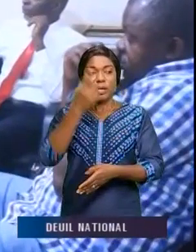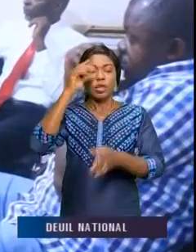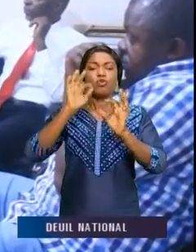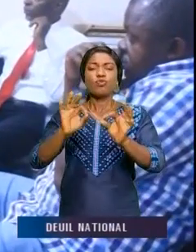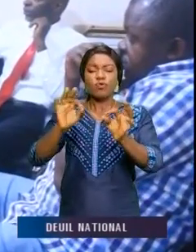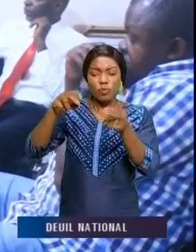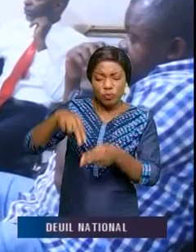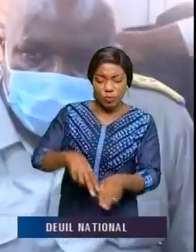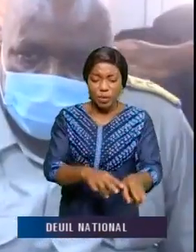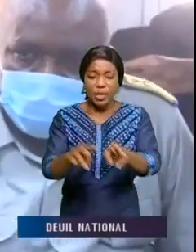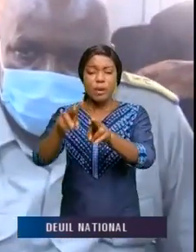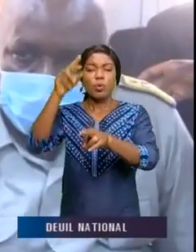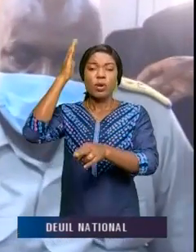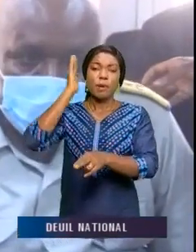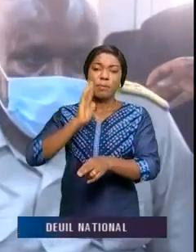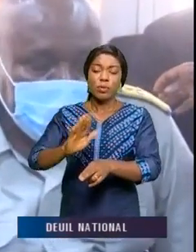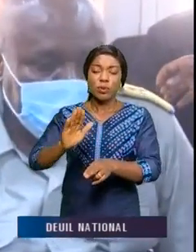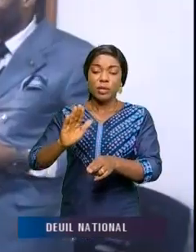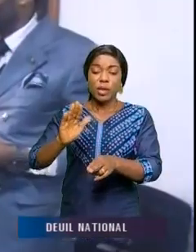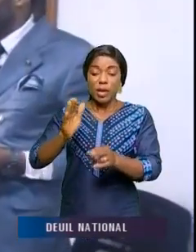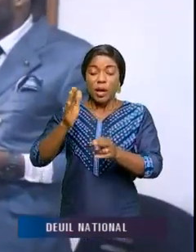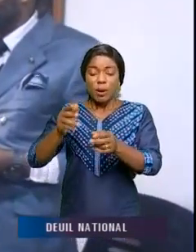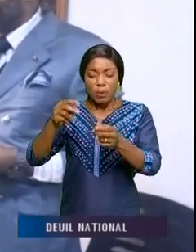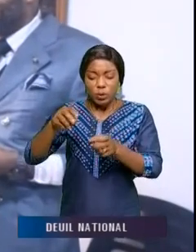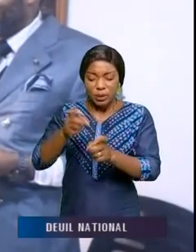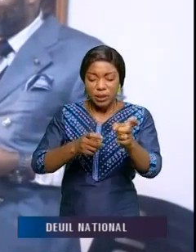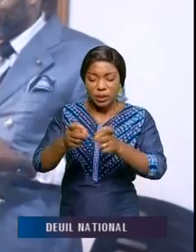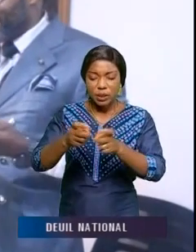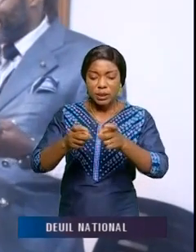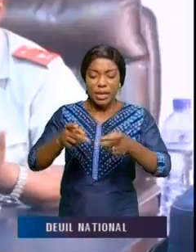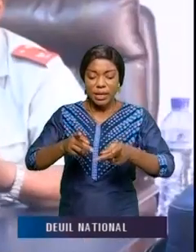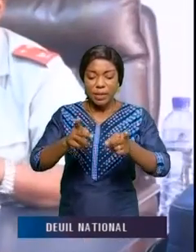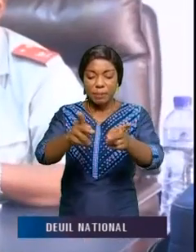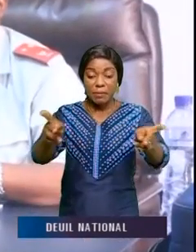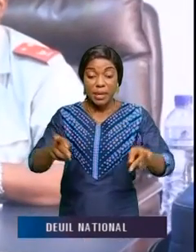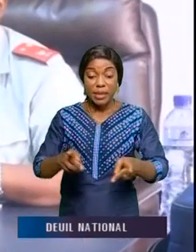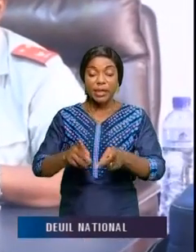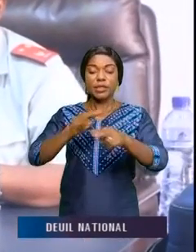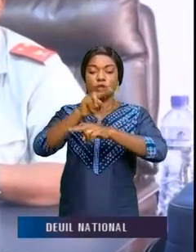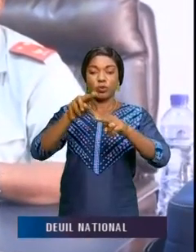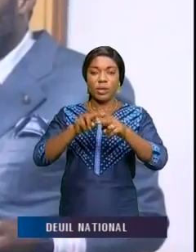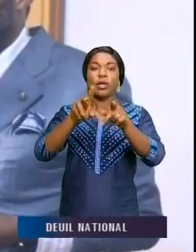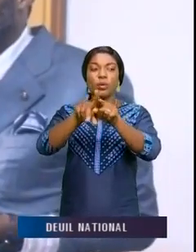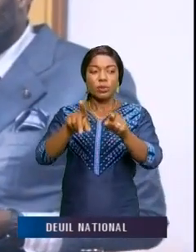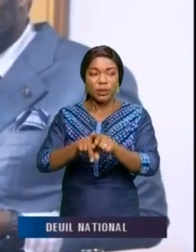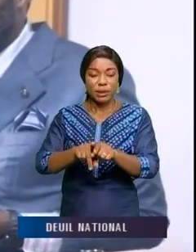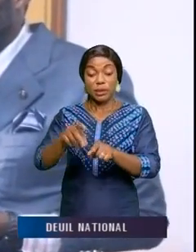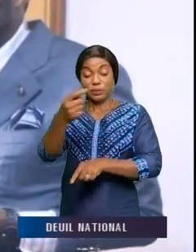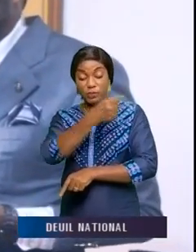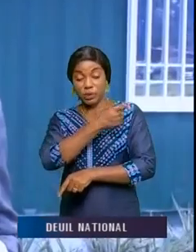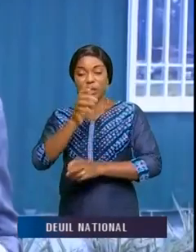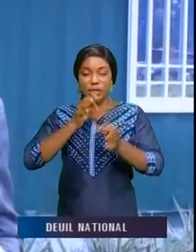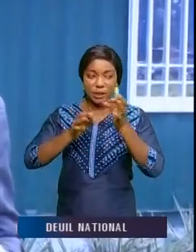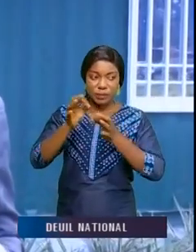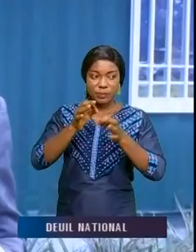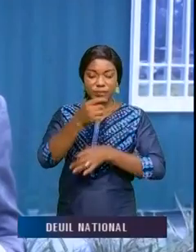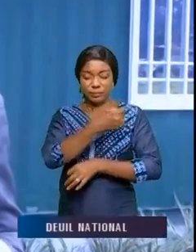stratégie pour la bonne marche des parcs nationaux en République démocratique du Congo, a souligné l'auteur Patrick Bourgeois-Bakwa. Nous